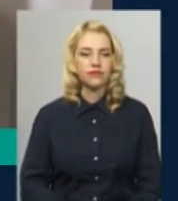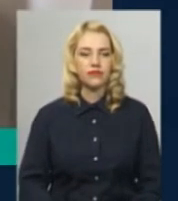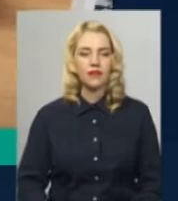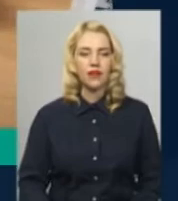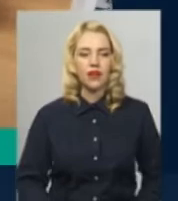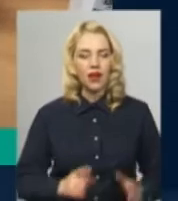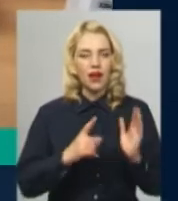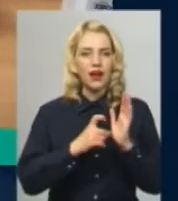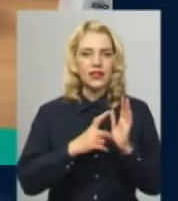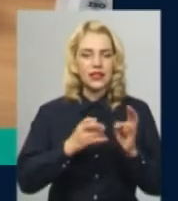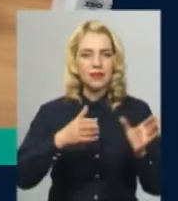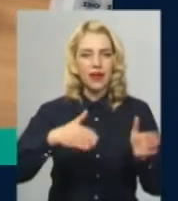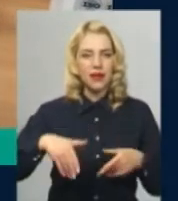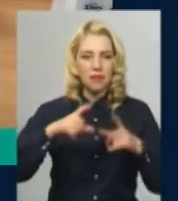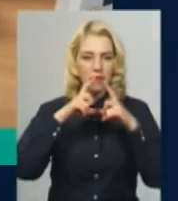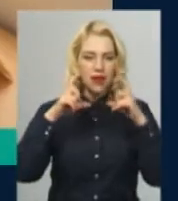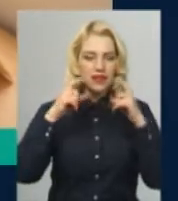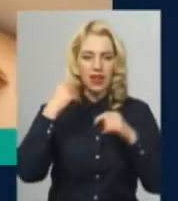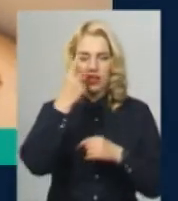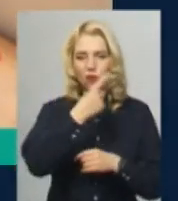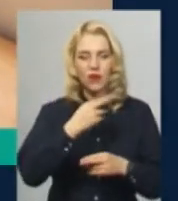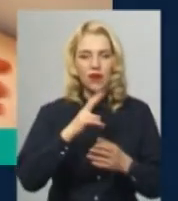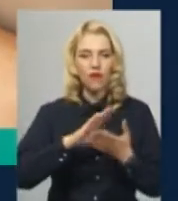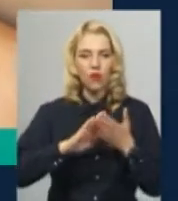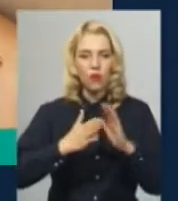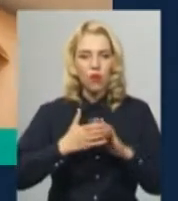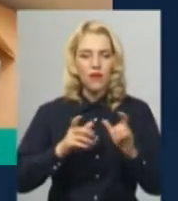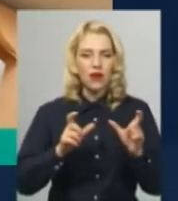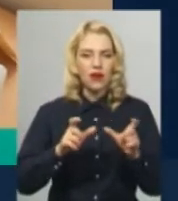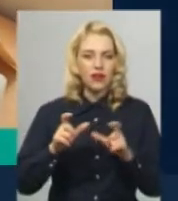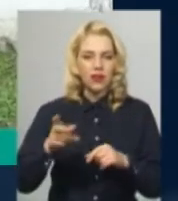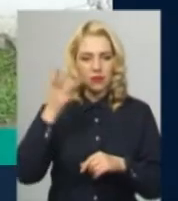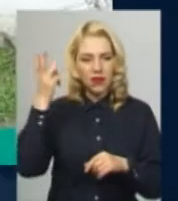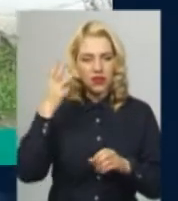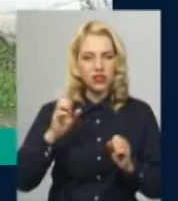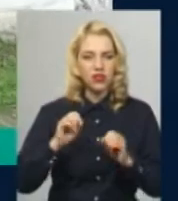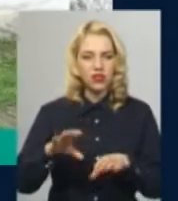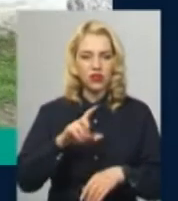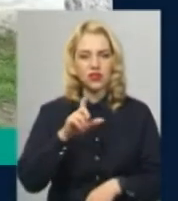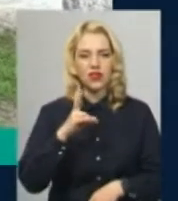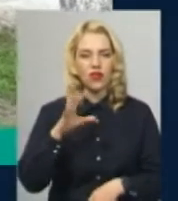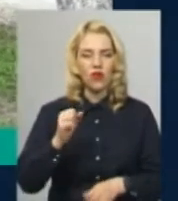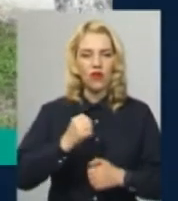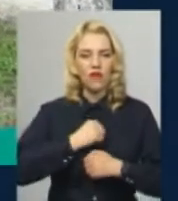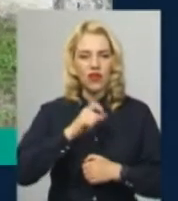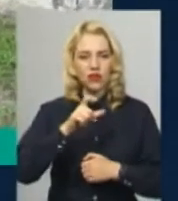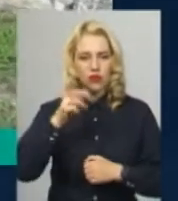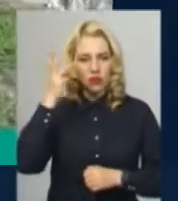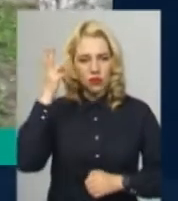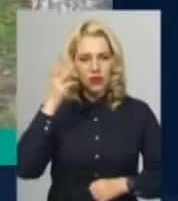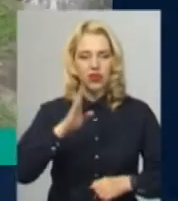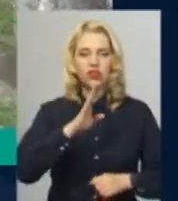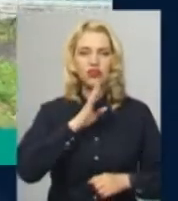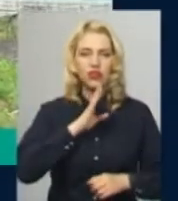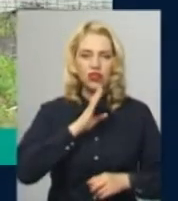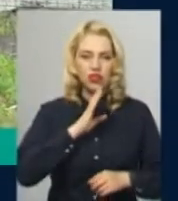Антисептики на коридорах та маски на обличчі. Як в умовах карантину хмельничани здають ЗНО. Військова з Хмельницького стала першою в історії дівчиною